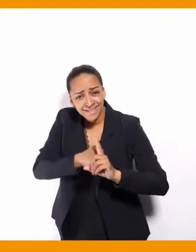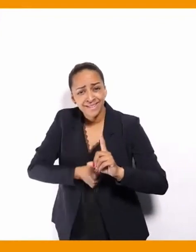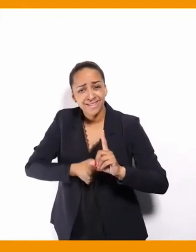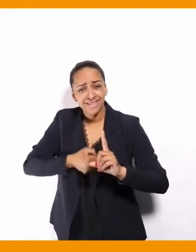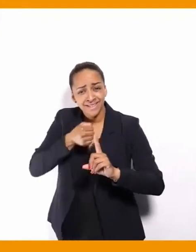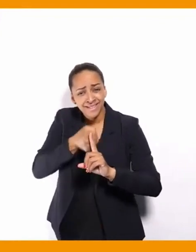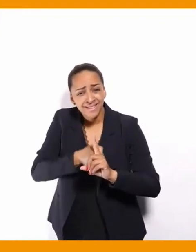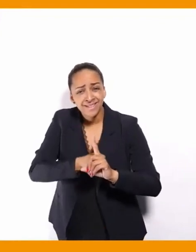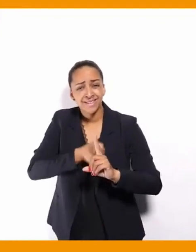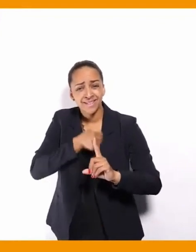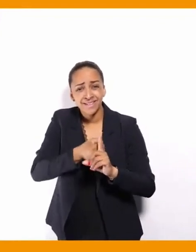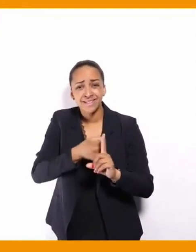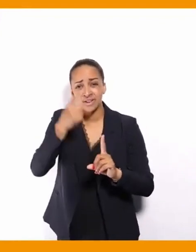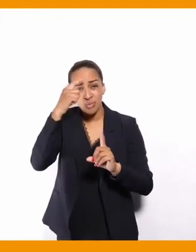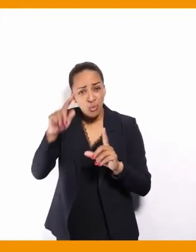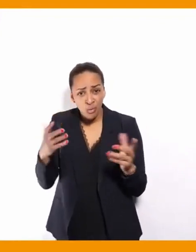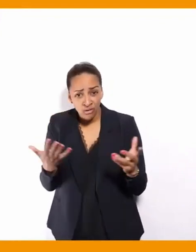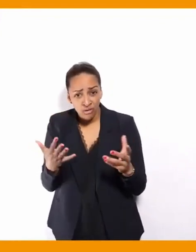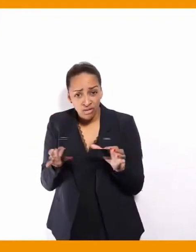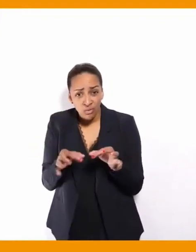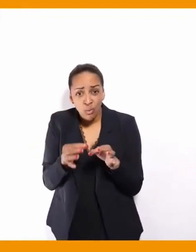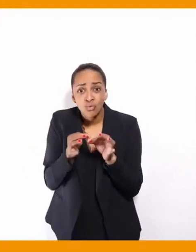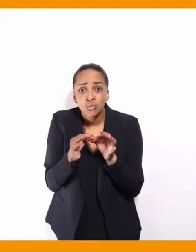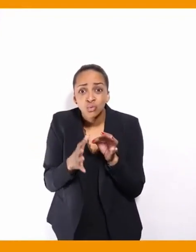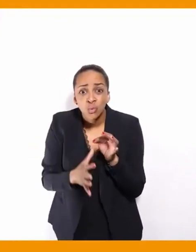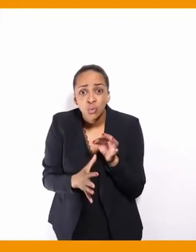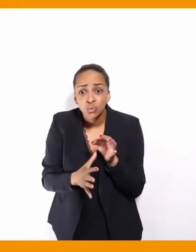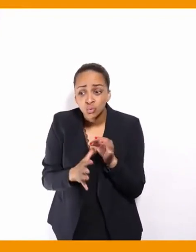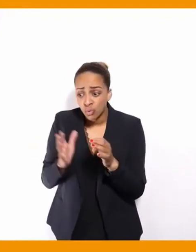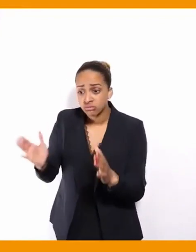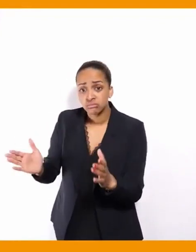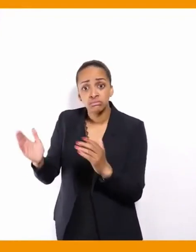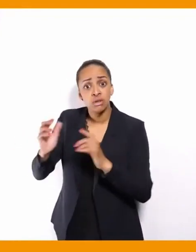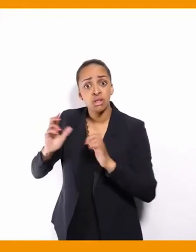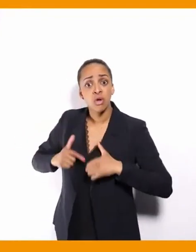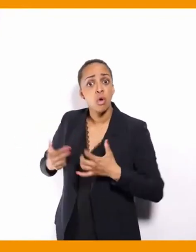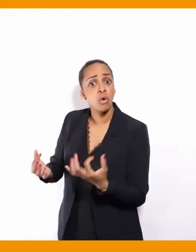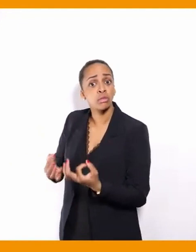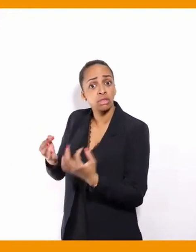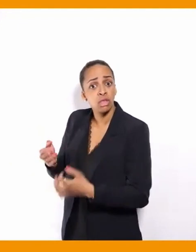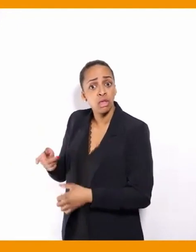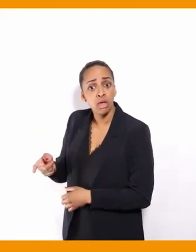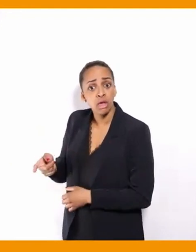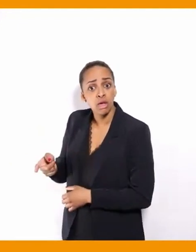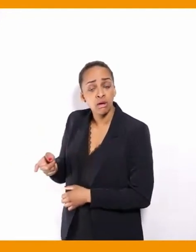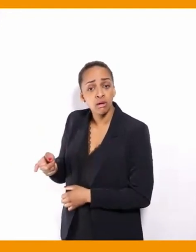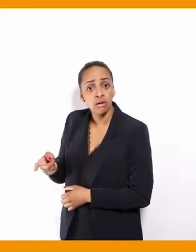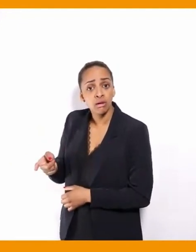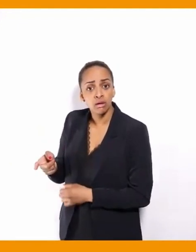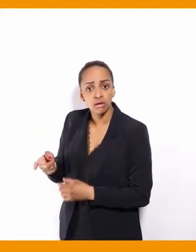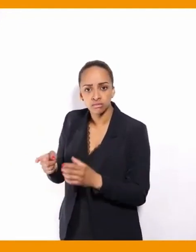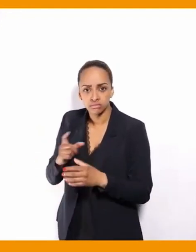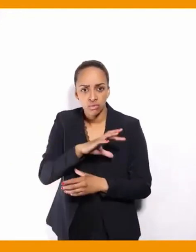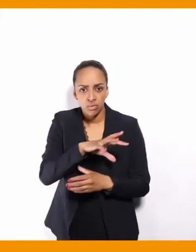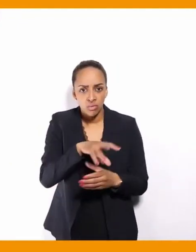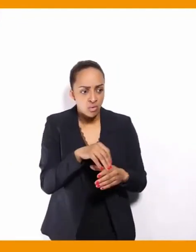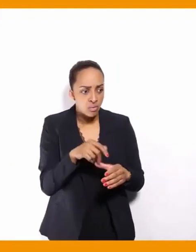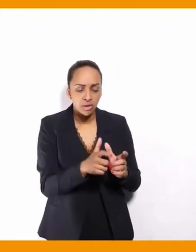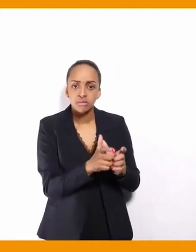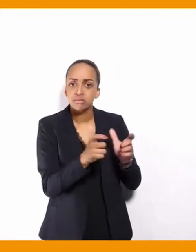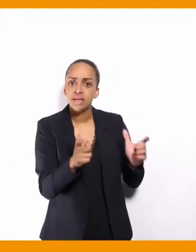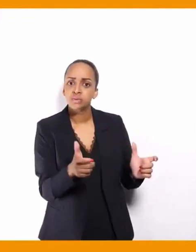solution, soit je dirais dans un cadre ordinaire, soit y compris dans des institutions lorsque